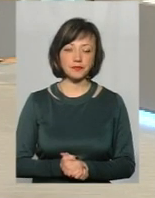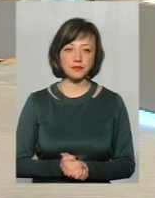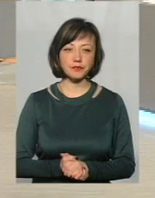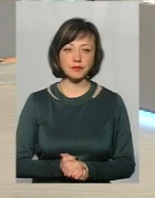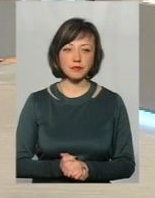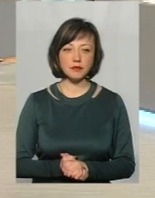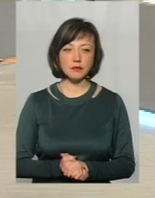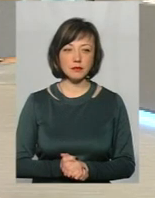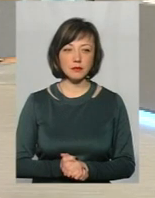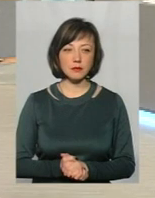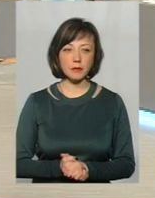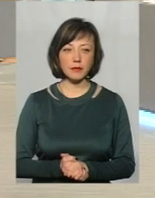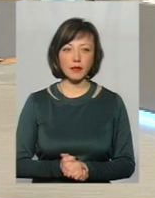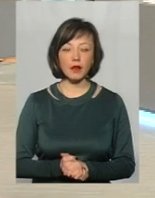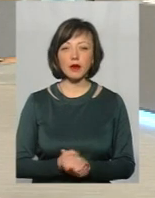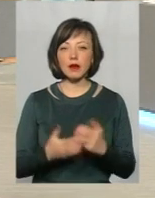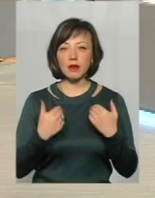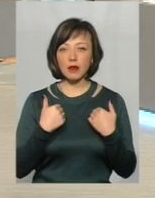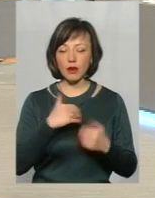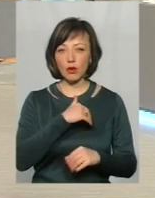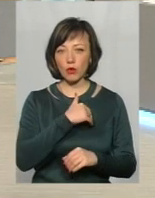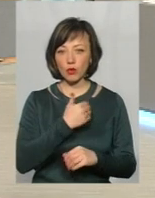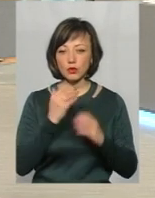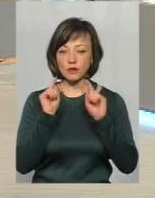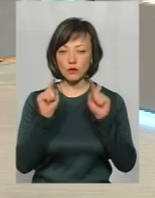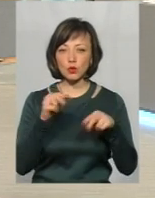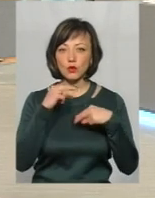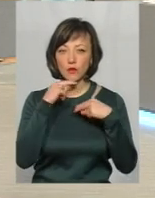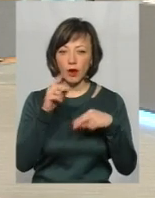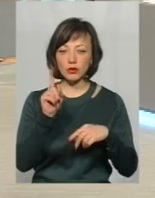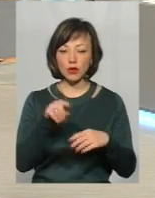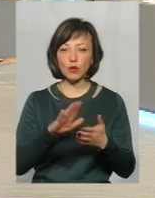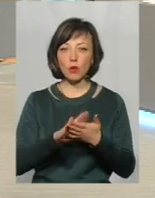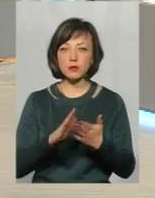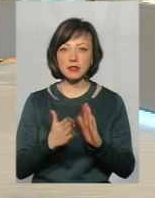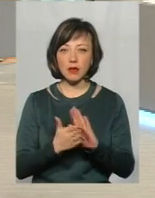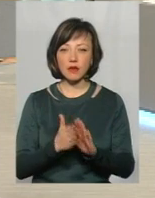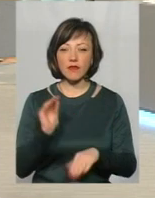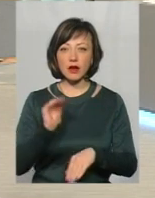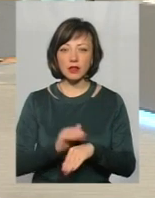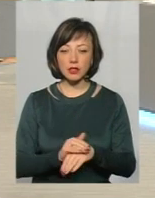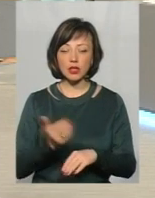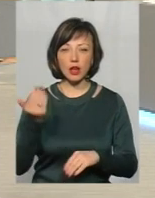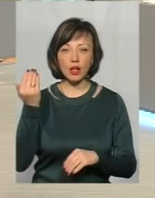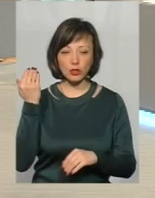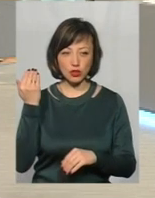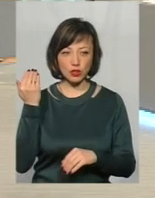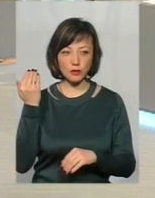будь-які дії. В свою чергу, хочу звернути увагу на ту обставину, що фактично, якщо раніше